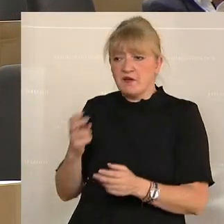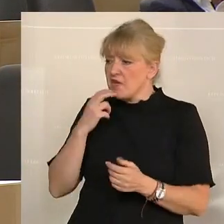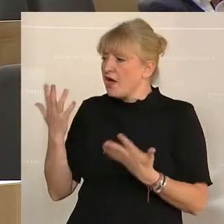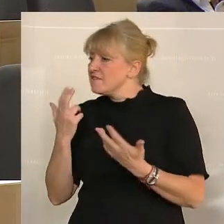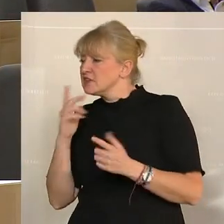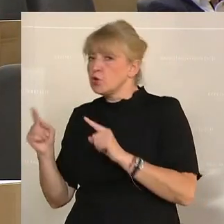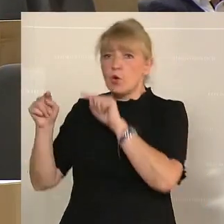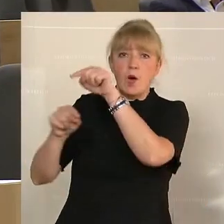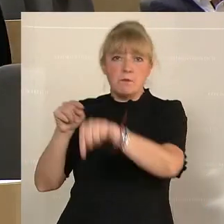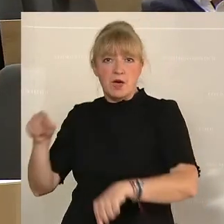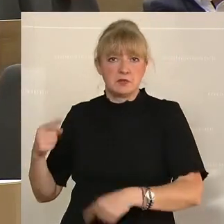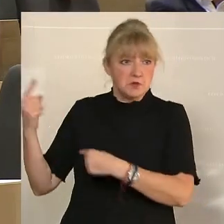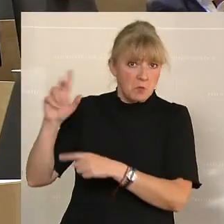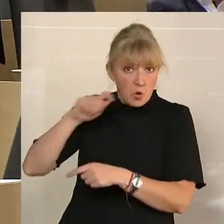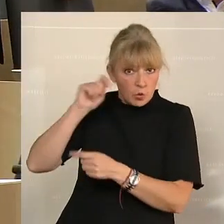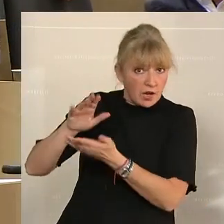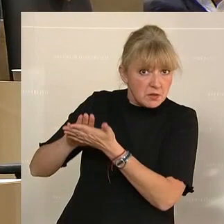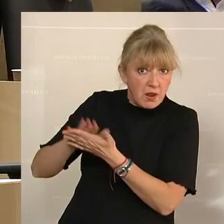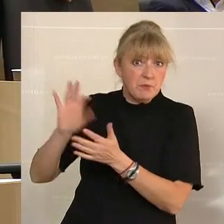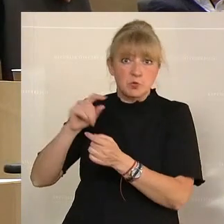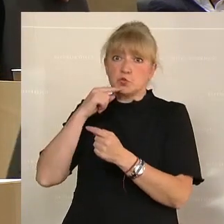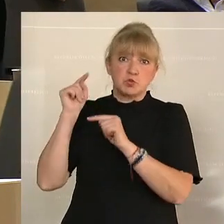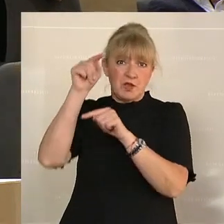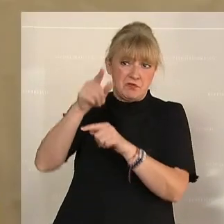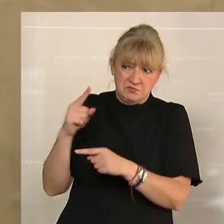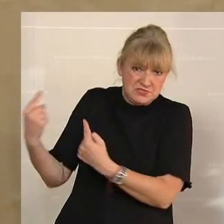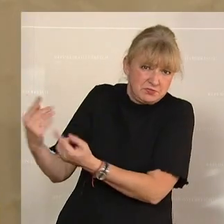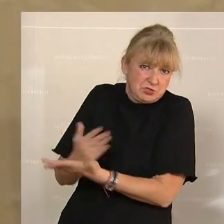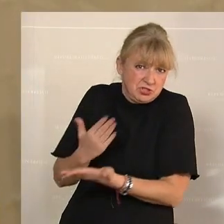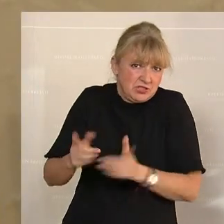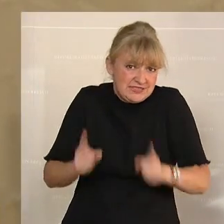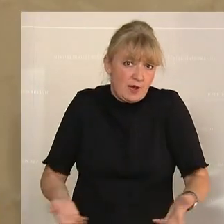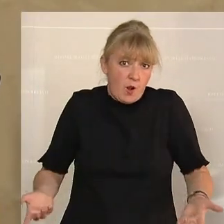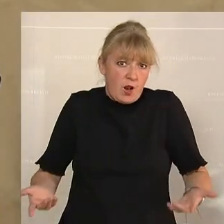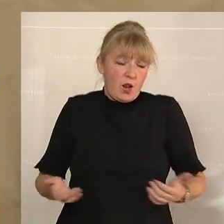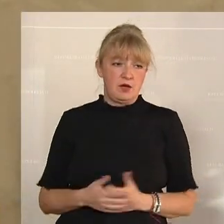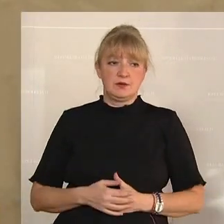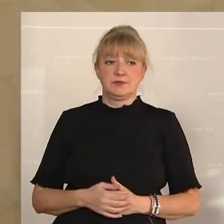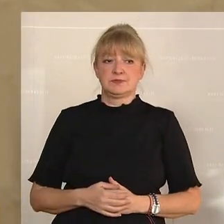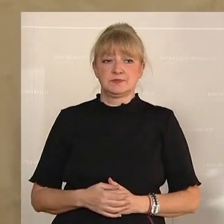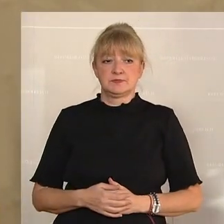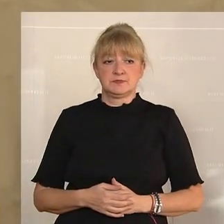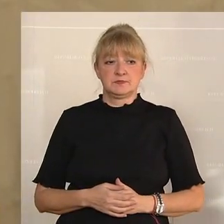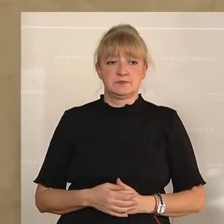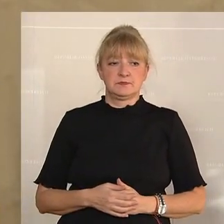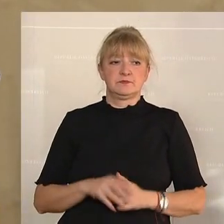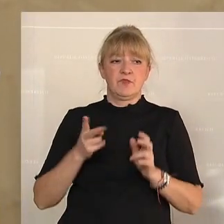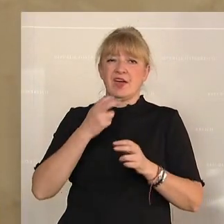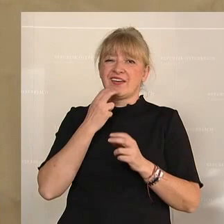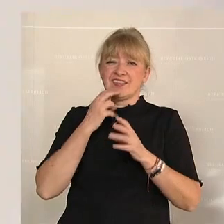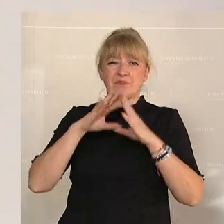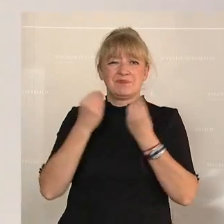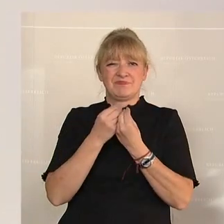kommen soll. Ob Sie bei der Ukraine bleiben sollen oder nach Russland wollen. Und deshalb, was die gesamte Energiepolitik